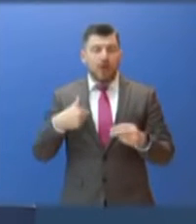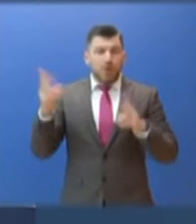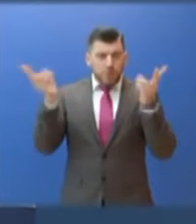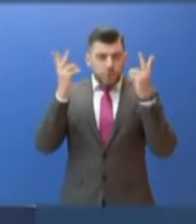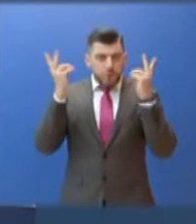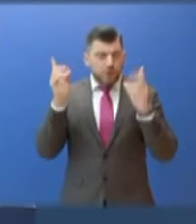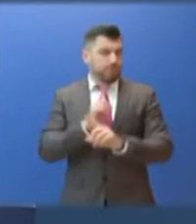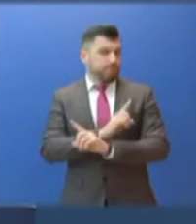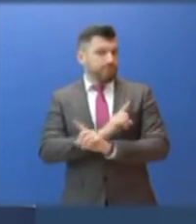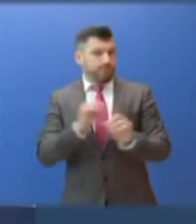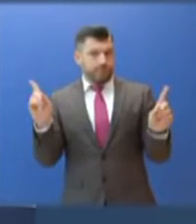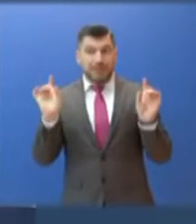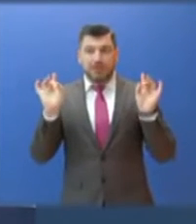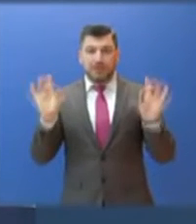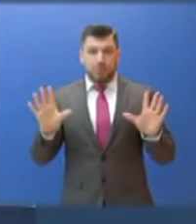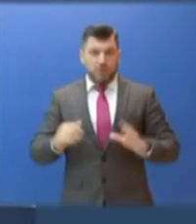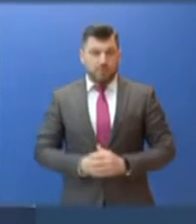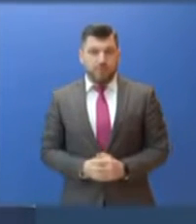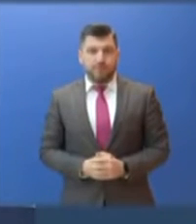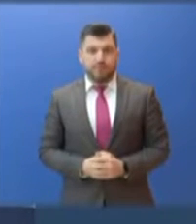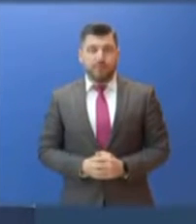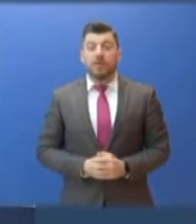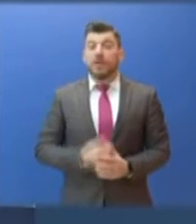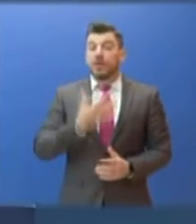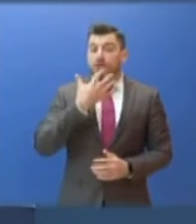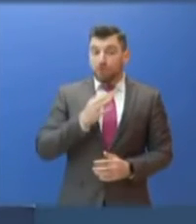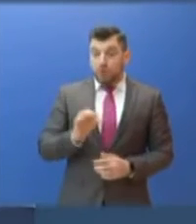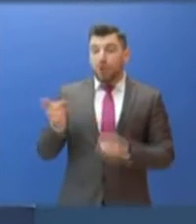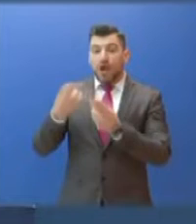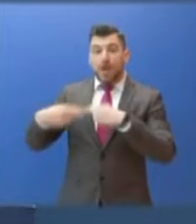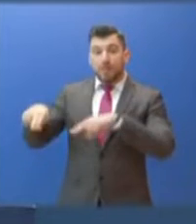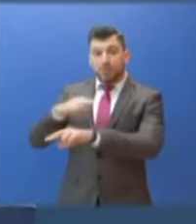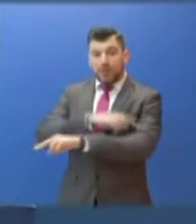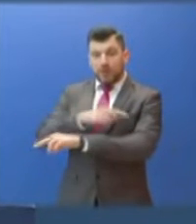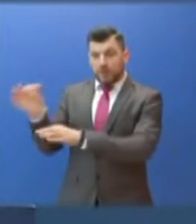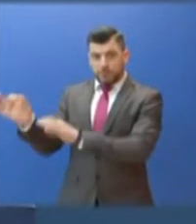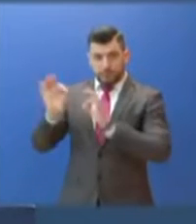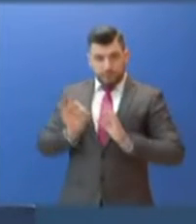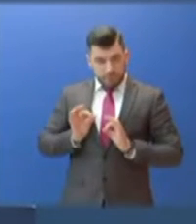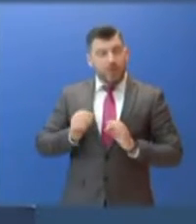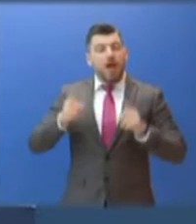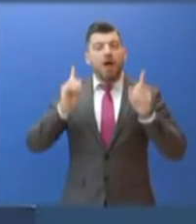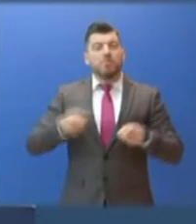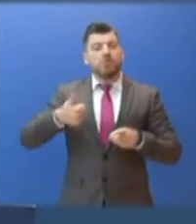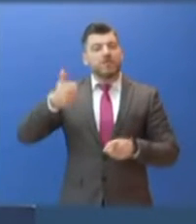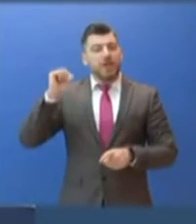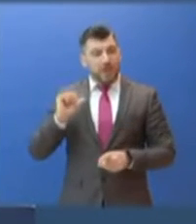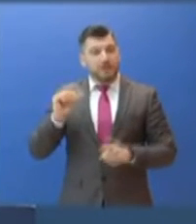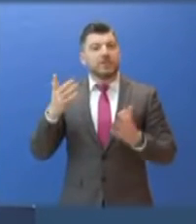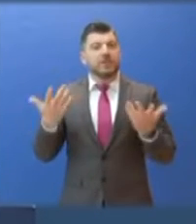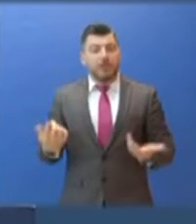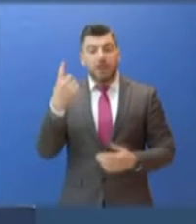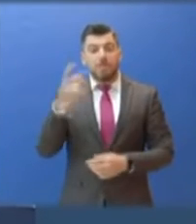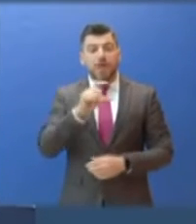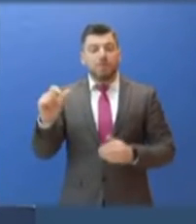γίνει προς όρας. Γι' αυτό και ύστερα από εισήγηση της Επιτροπής των Λοιμοξιολόγων αποφασίστηκε χθες να παραταθούν για μια εβδομάδα